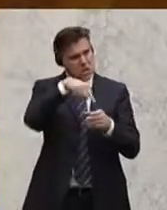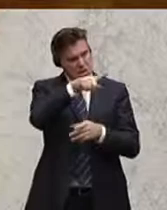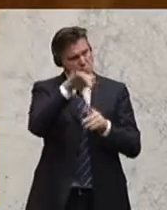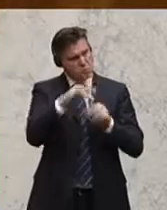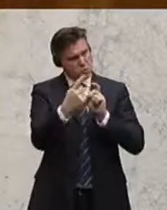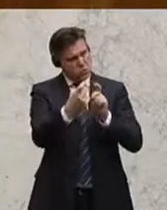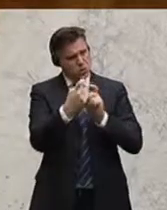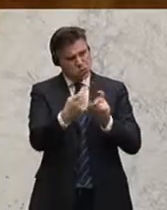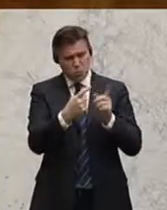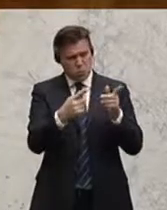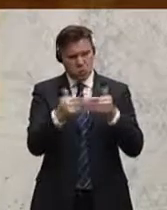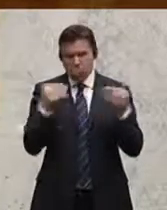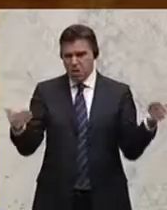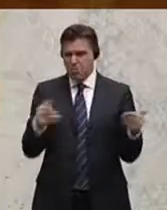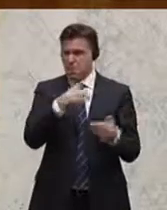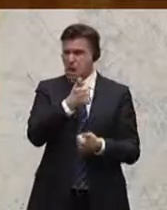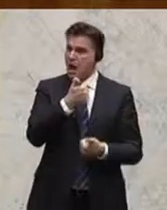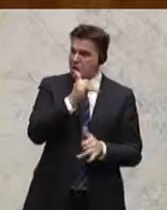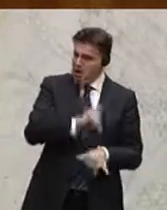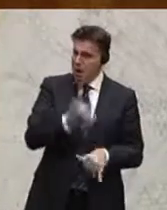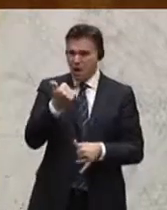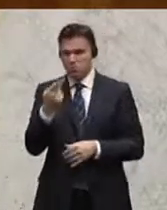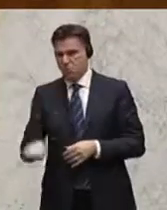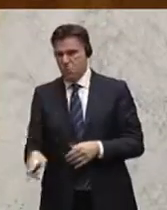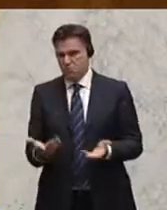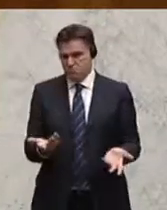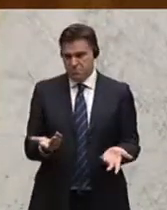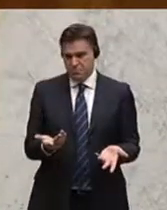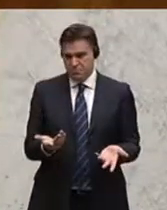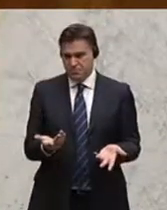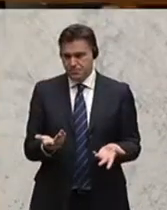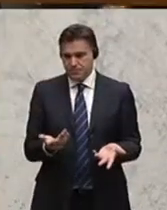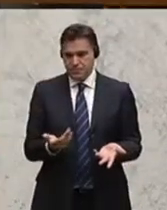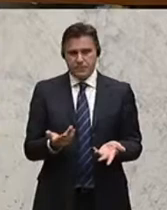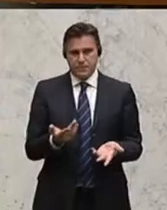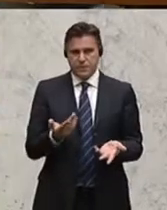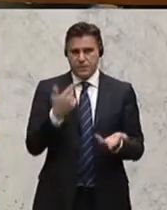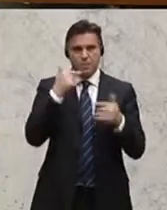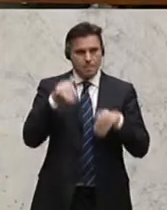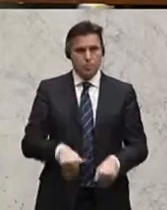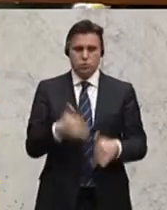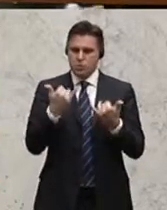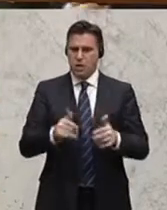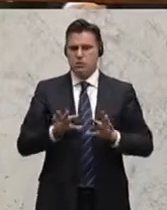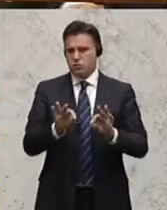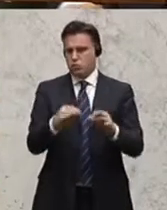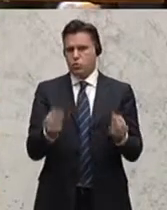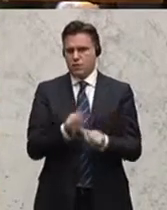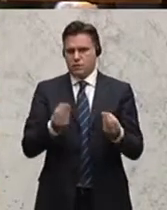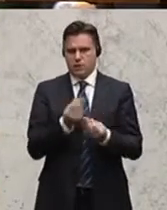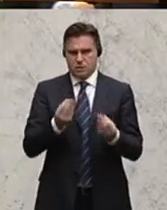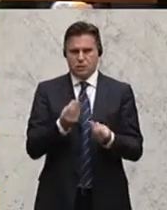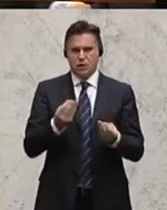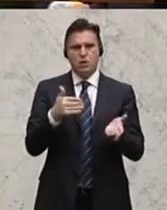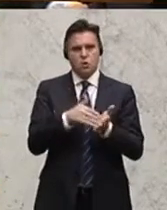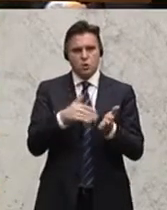innerhalb Ihrer eigenen Fraktion. Wir müssen jetzt etwas tun. Und wir werden nicht müde, das zu betonen. Und ich möchte jetzt